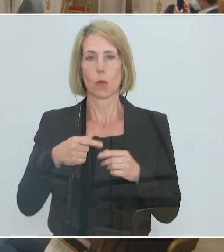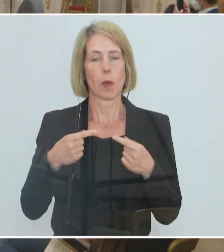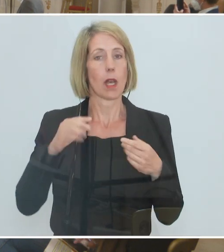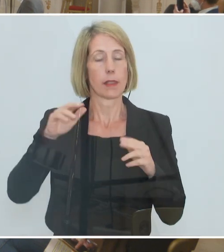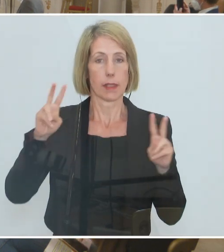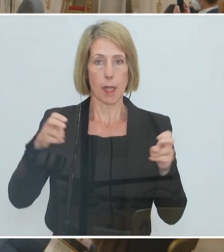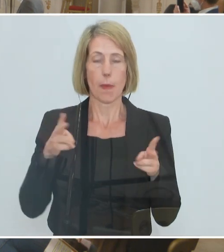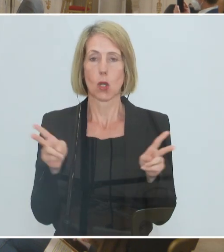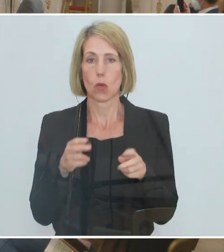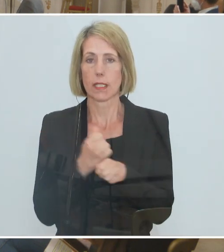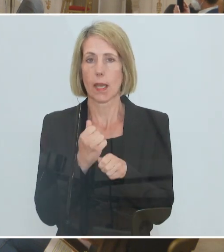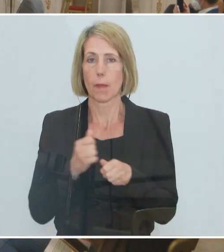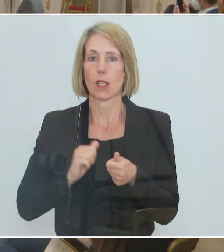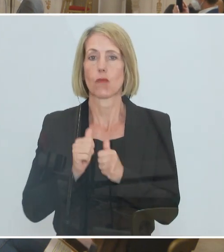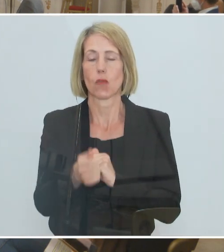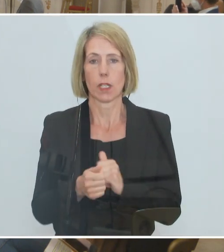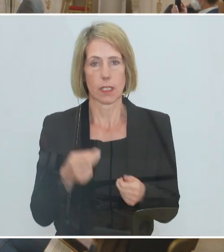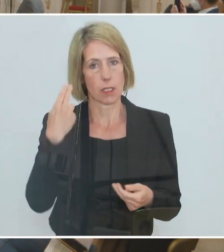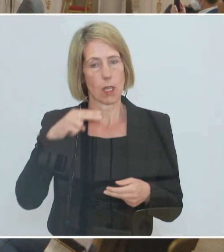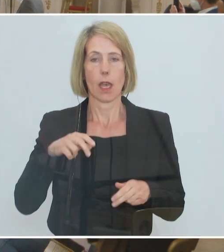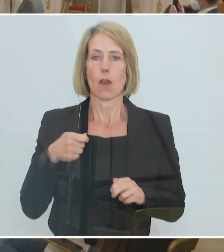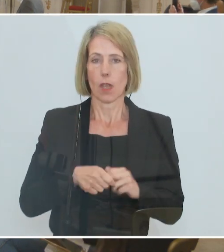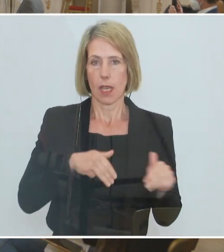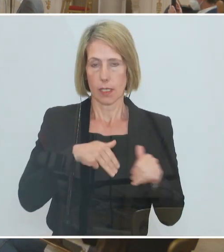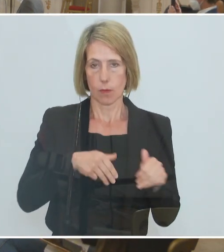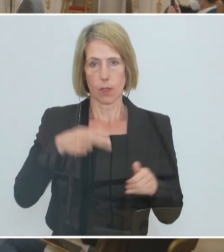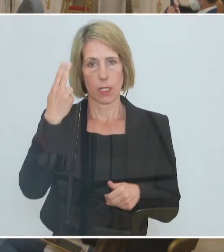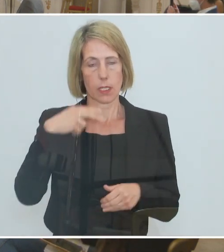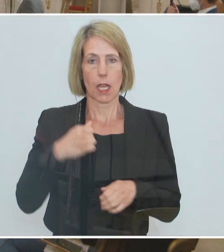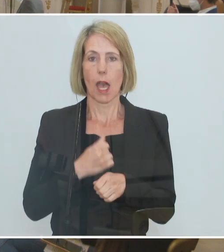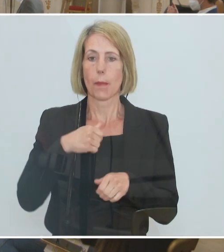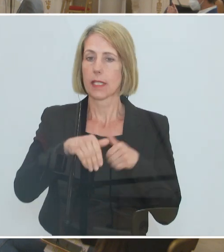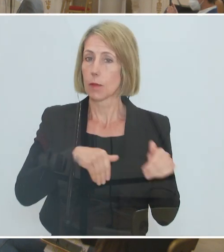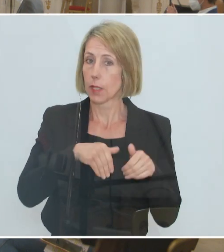mit Finanzminister Gernot Blümel, Arbeitsminister Martin Kocher,